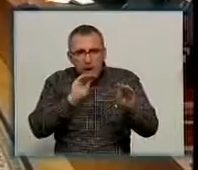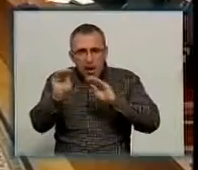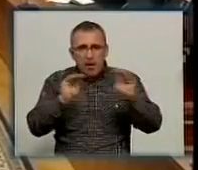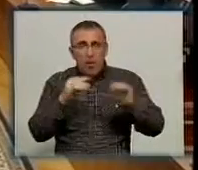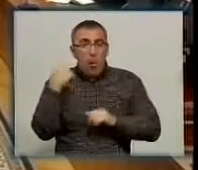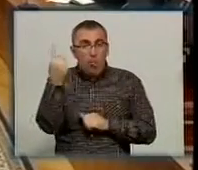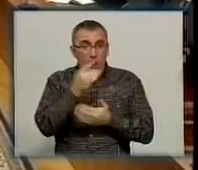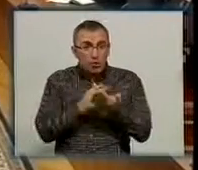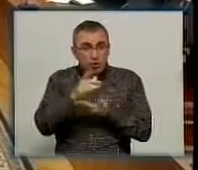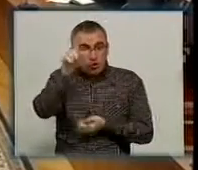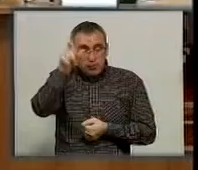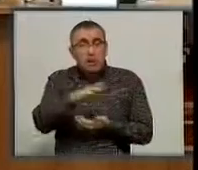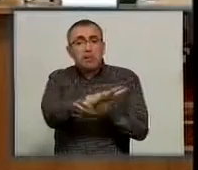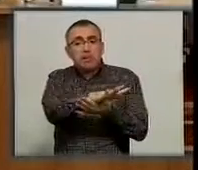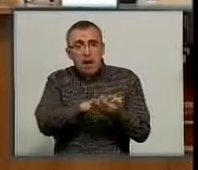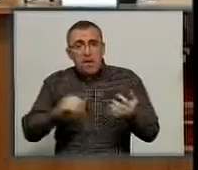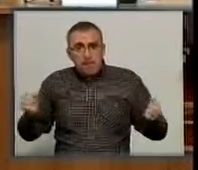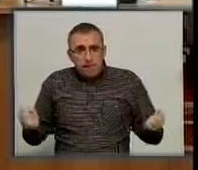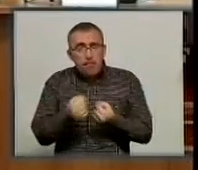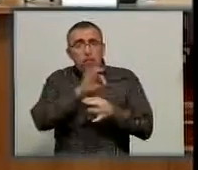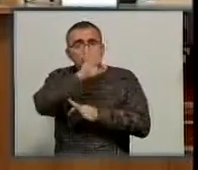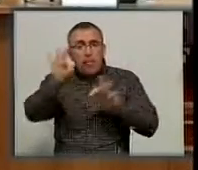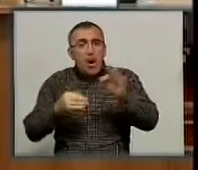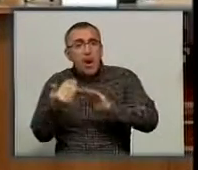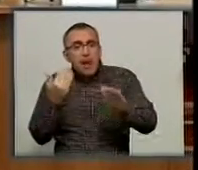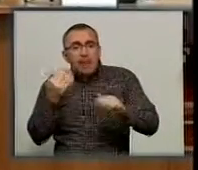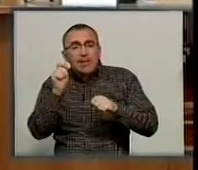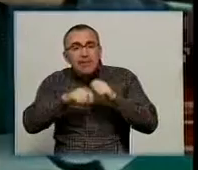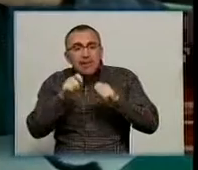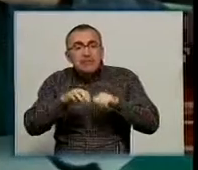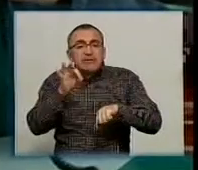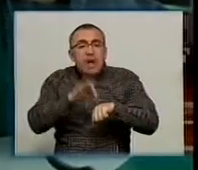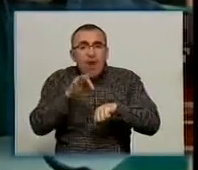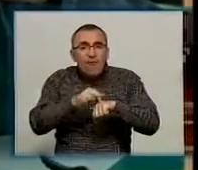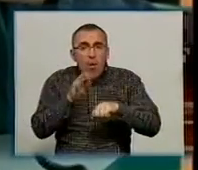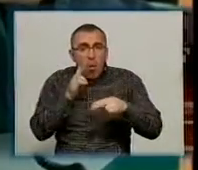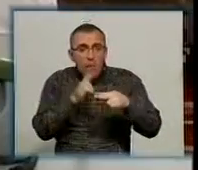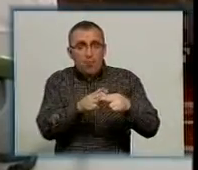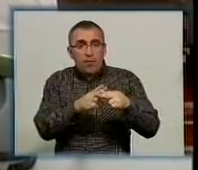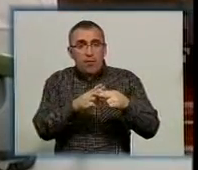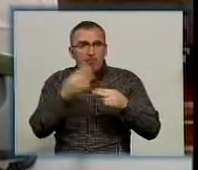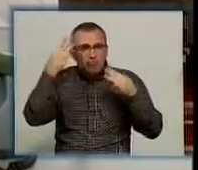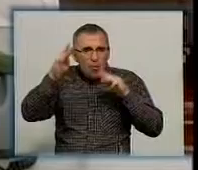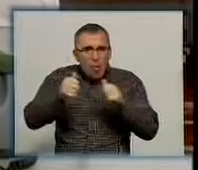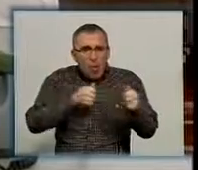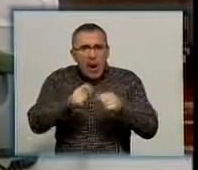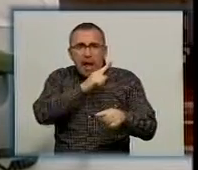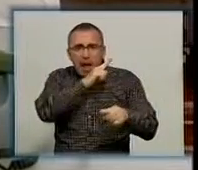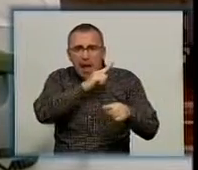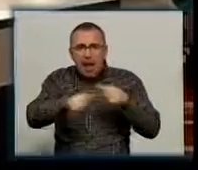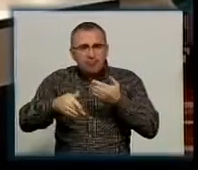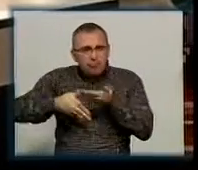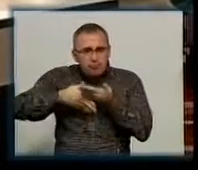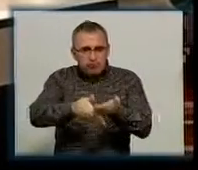Обласні очільники і далі підтримуватимуть проєкт ранньої діагностики захворювань. Також у нинішньому році модернізують систему екстреної медичної